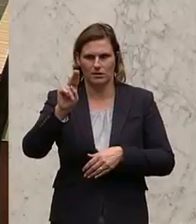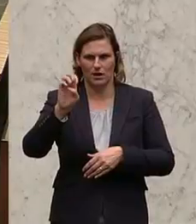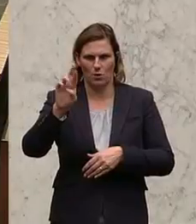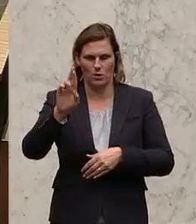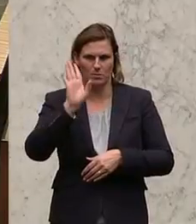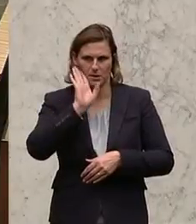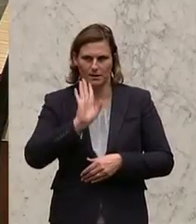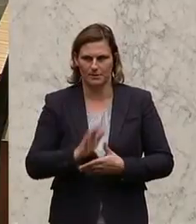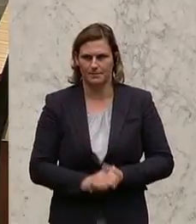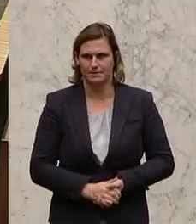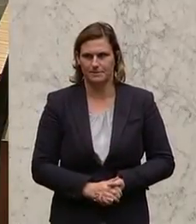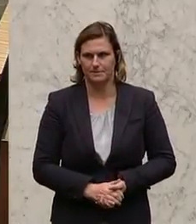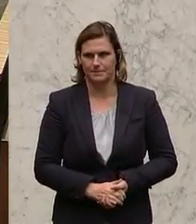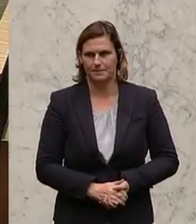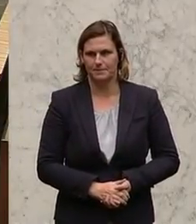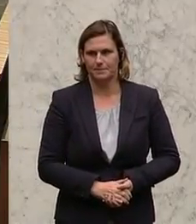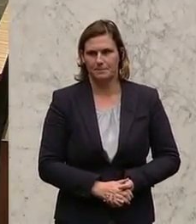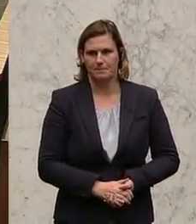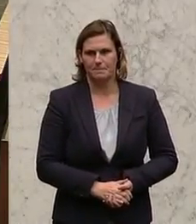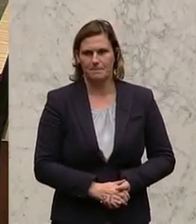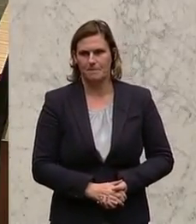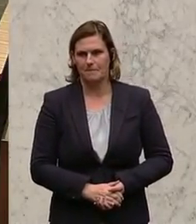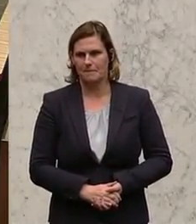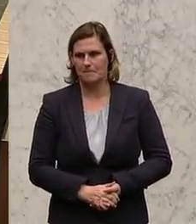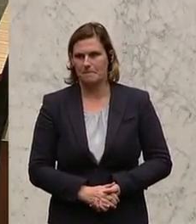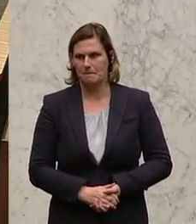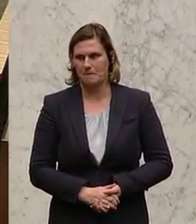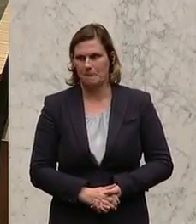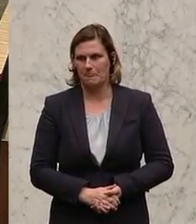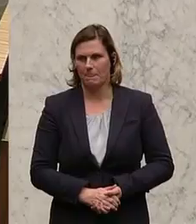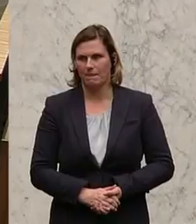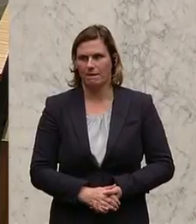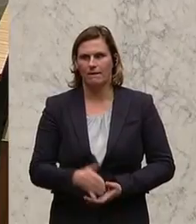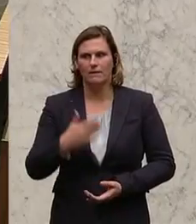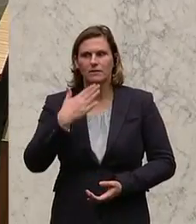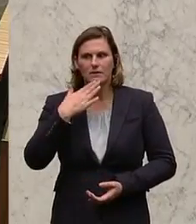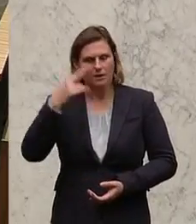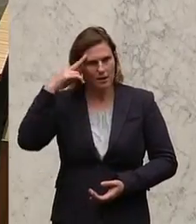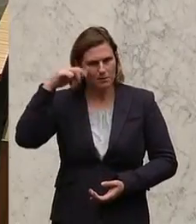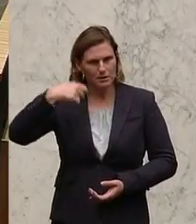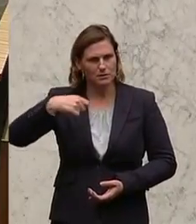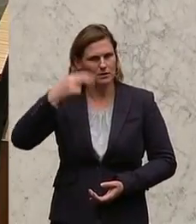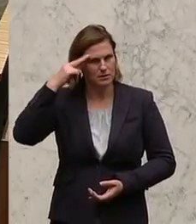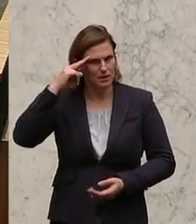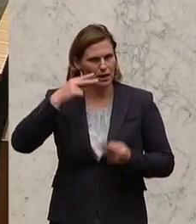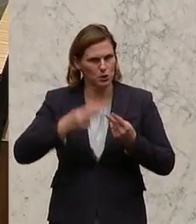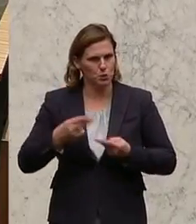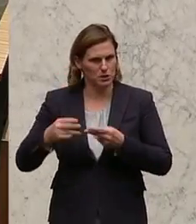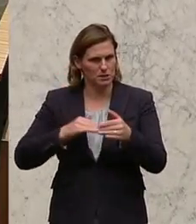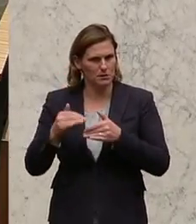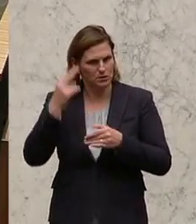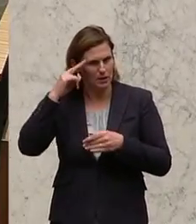Als nächster Redner am Wort Friedrich Ofenauer von der ÖVP. Danke Herr Präsident, Herr Justizminister, Herr Innenminister.